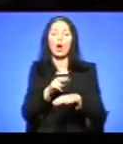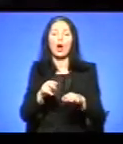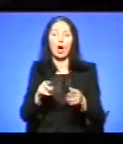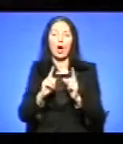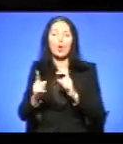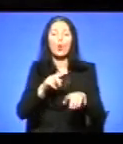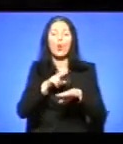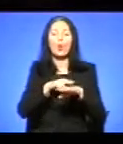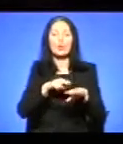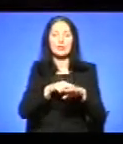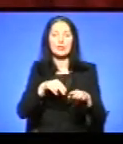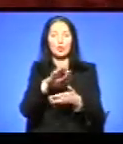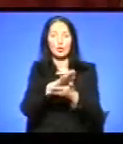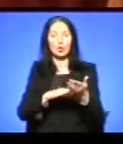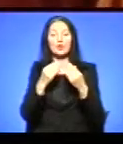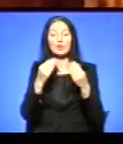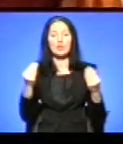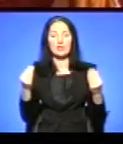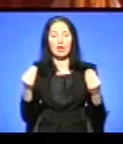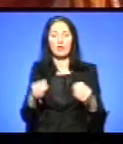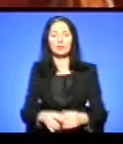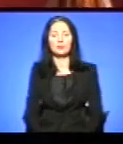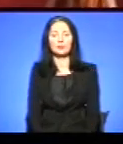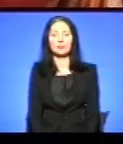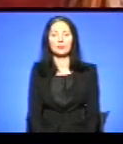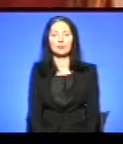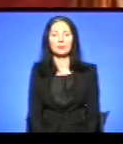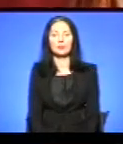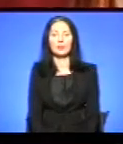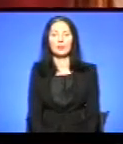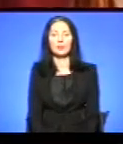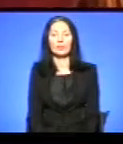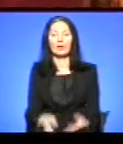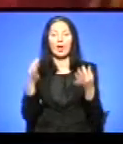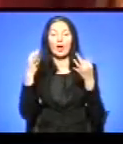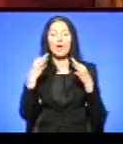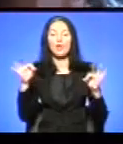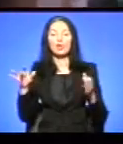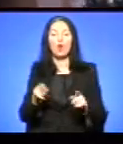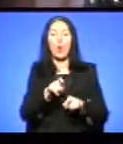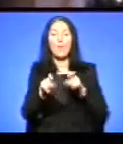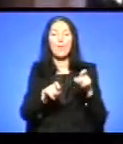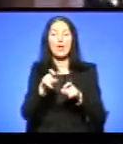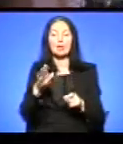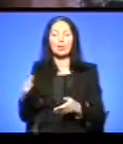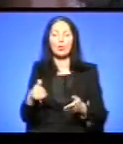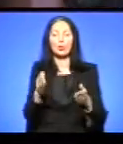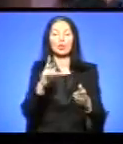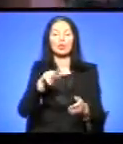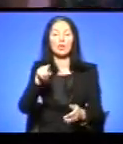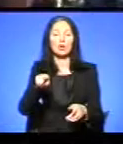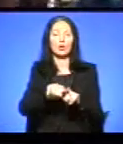«Також розважаються, як і ми. «Цільно бігати по дорозі, як тут в лісі, ми не зможемо». «Ти віддати про них.